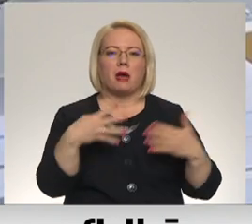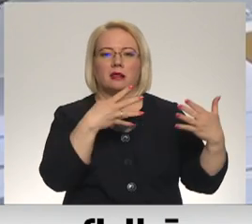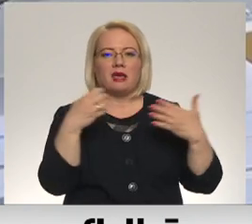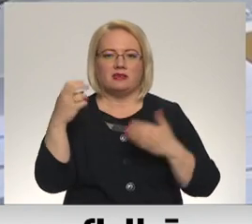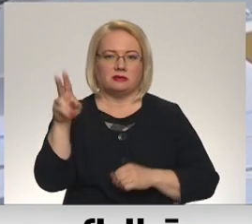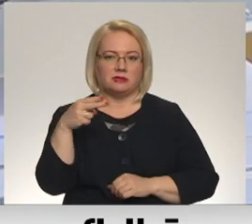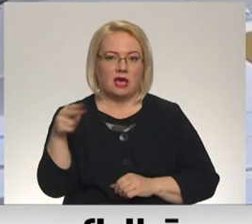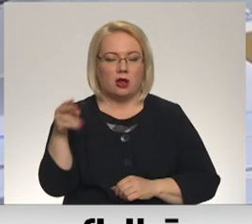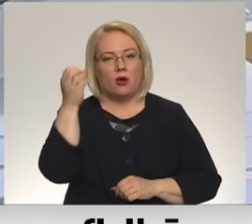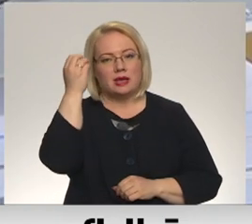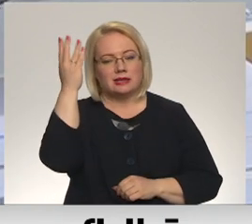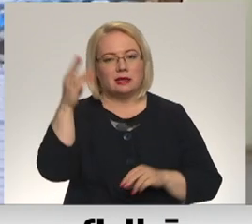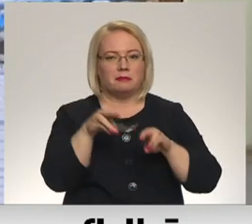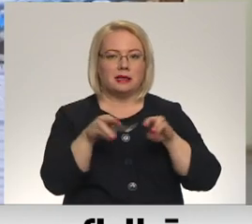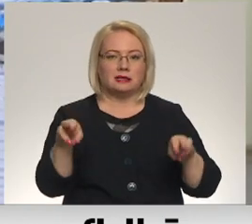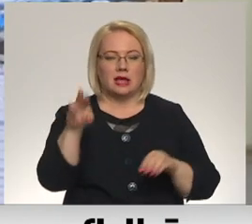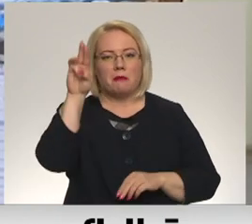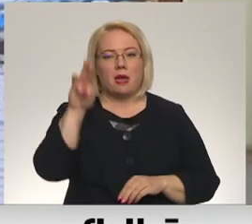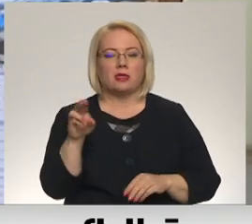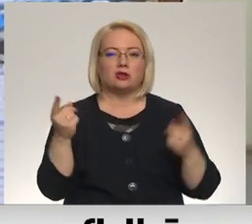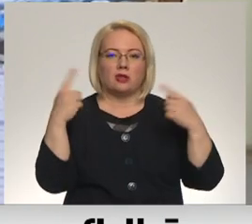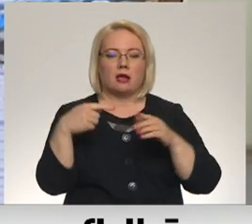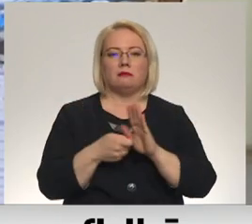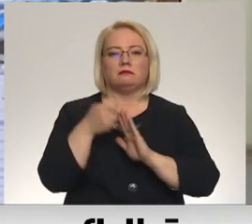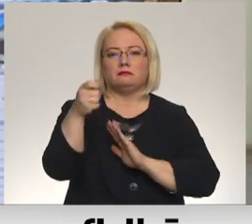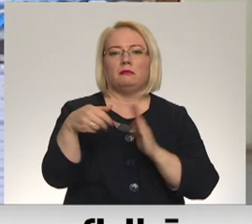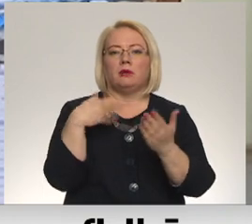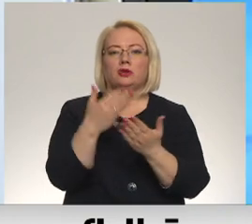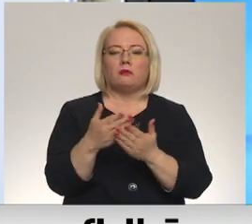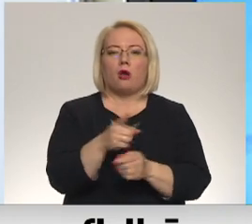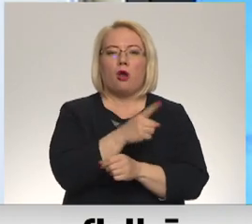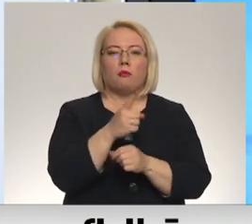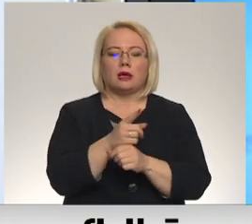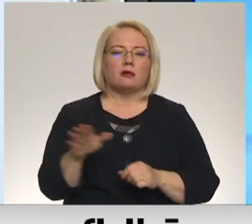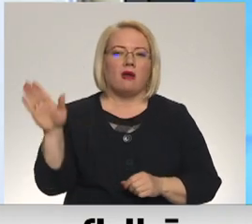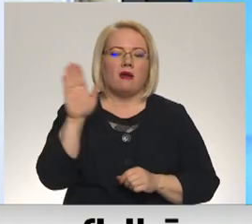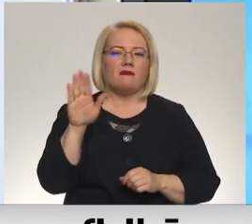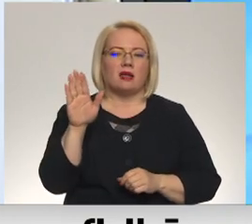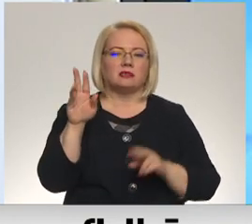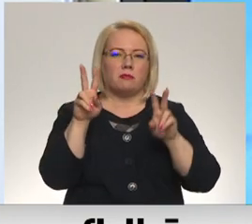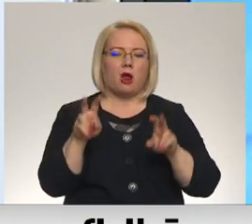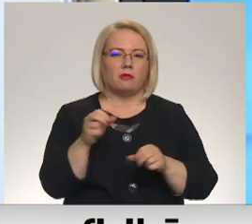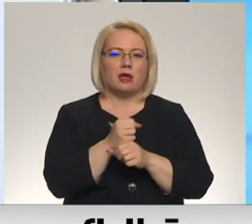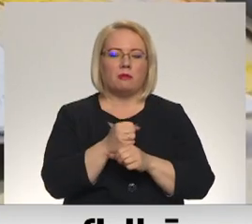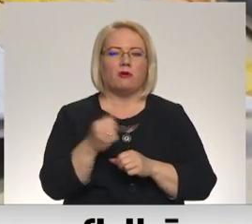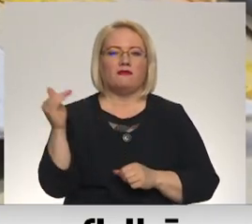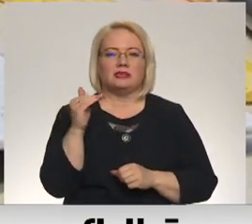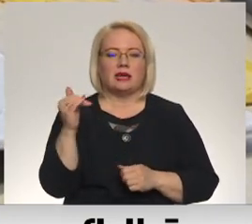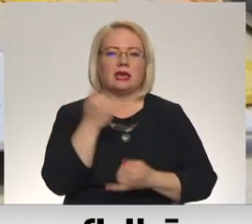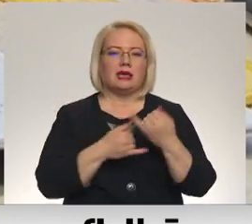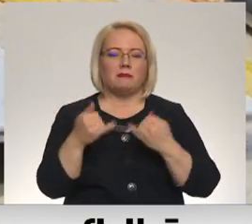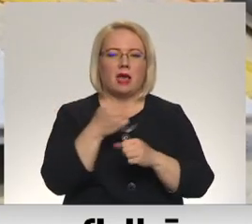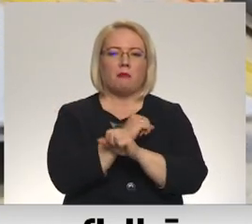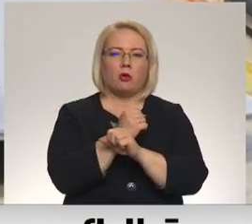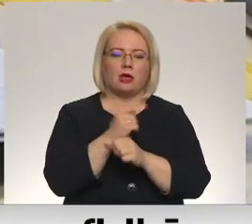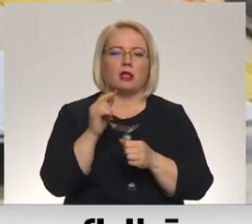Izglītības ministrijai mēnešu laikā jāiesniec saimā priešlikumu par obligāto valsts pārbaudas darbu fizikā, ķīmijā, bioloģijā